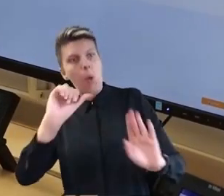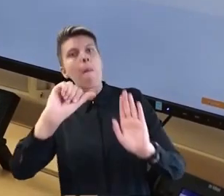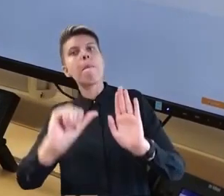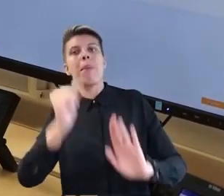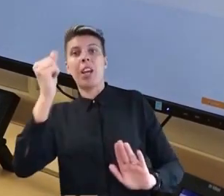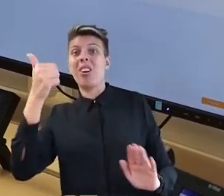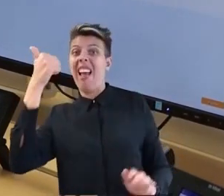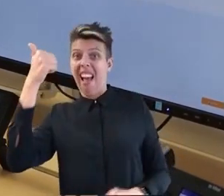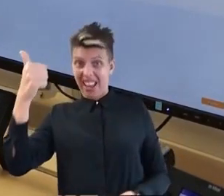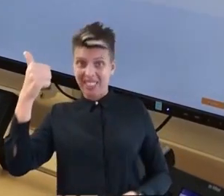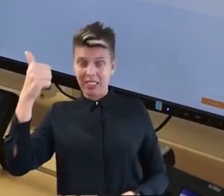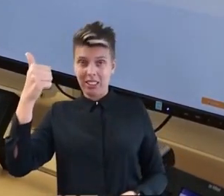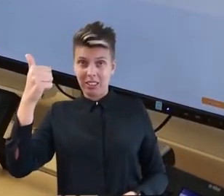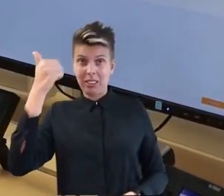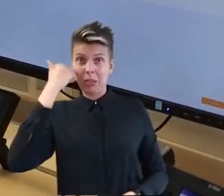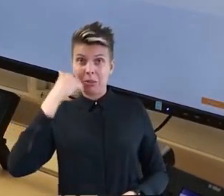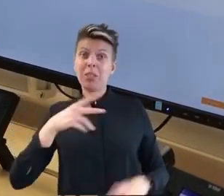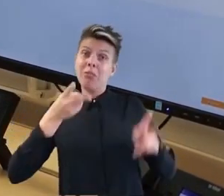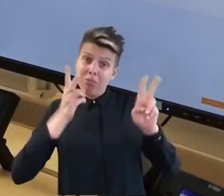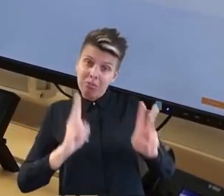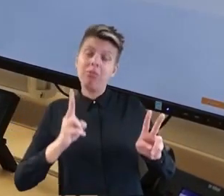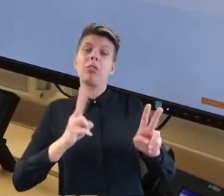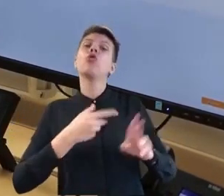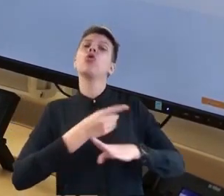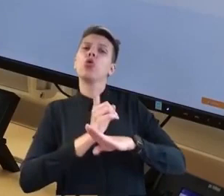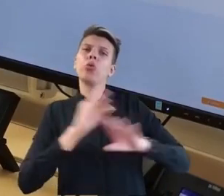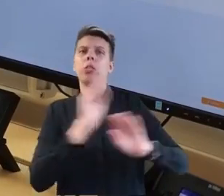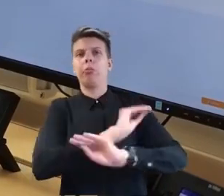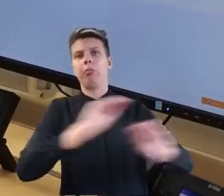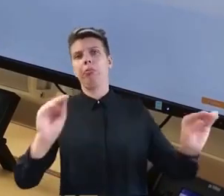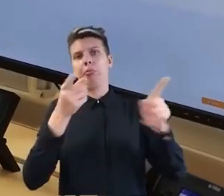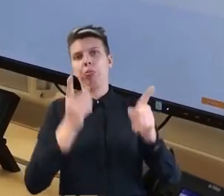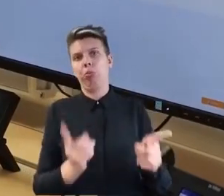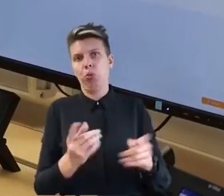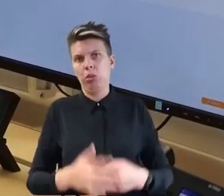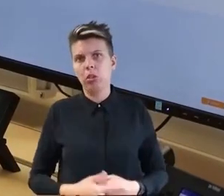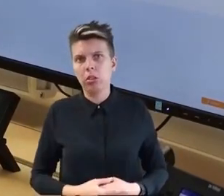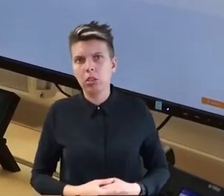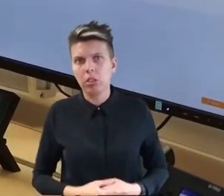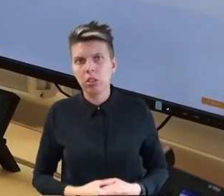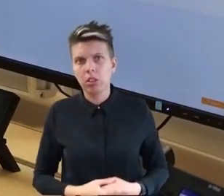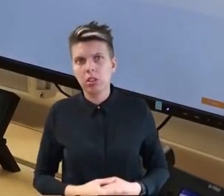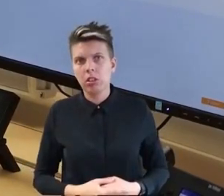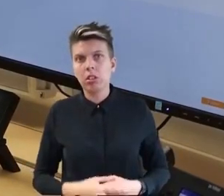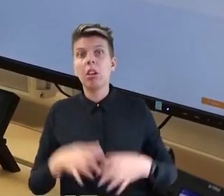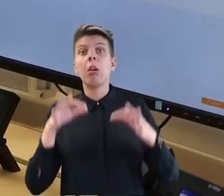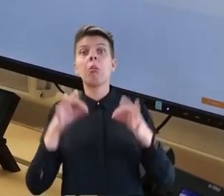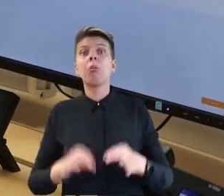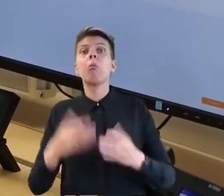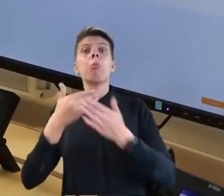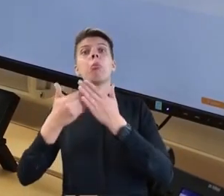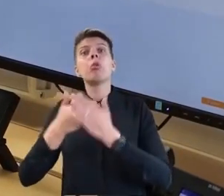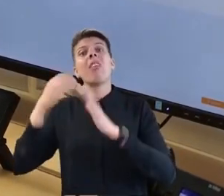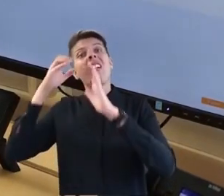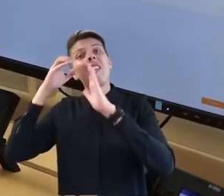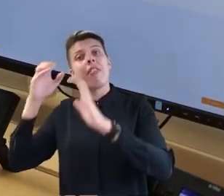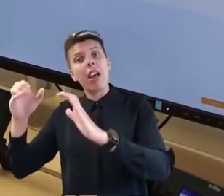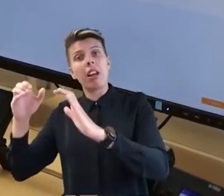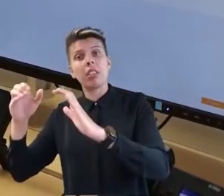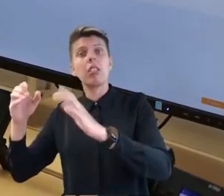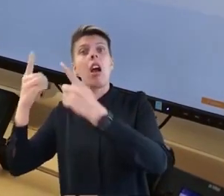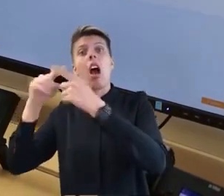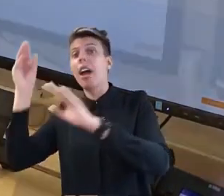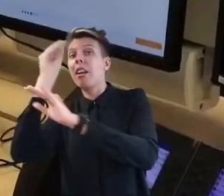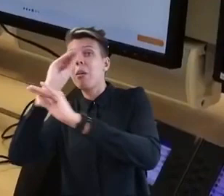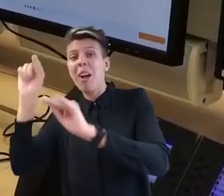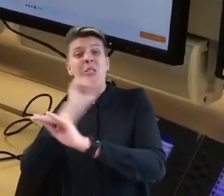1 auch wirklich prioritär umzugehen. Das heißt, die verdrängen auch auf den Datenkanälen alle Meldungen niedrigerer